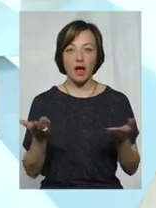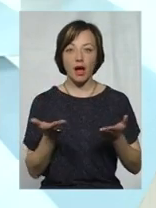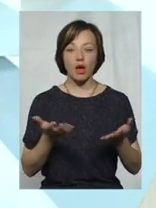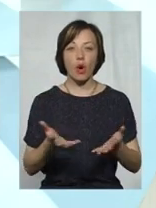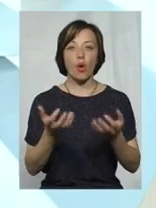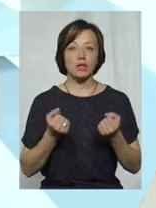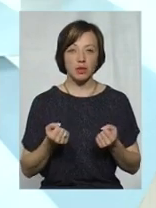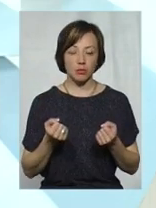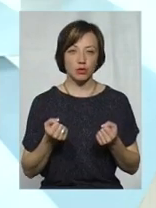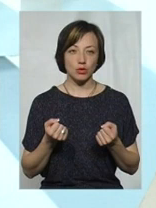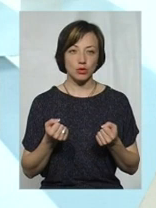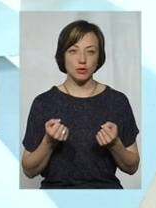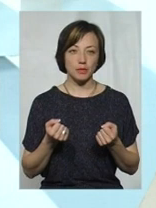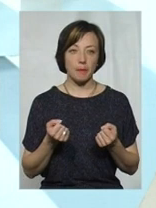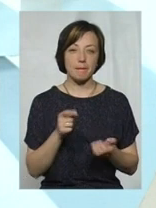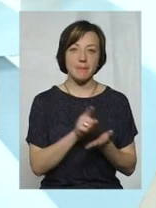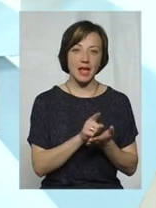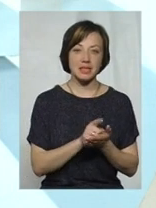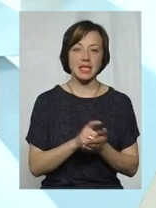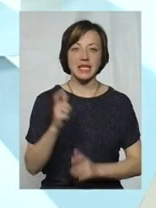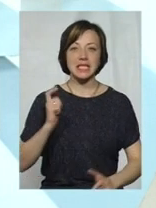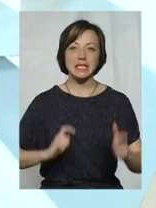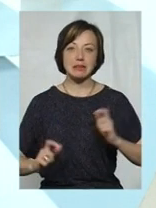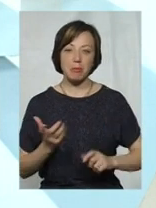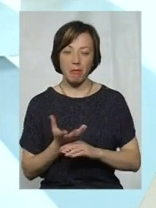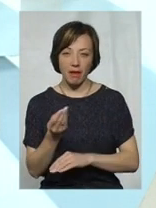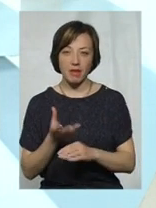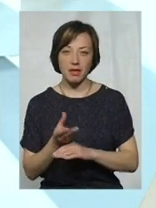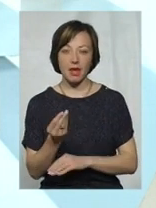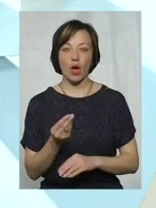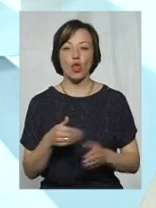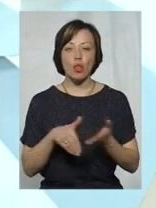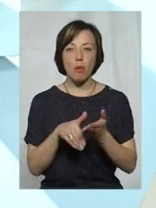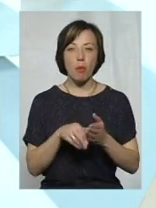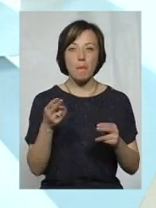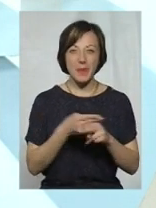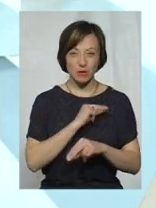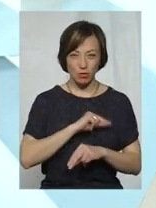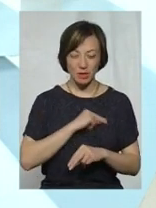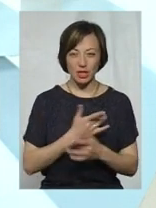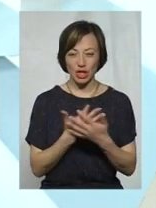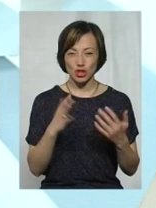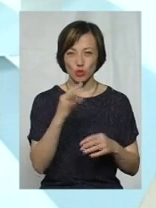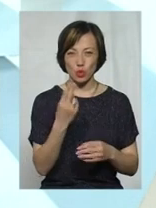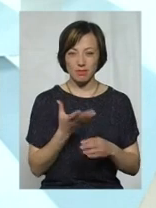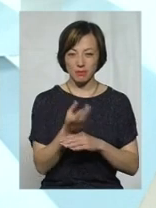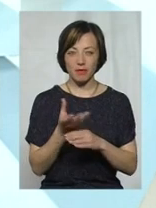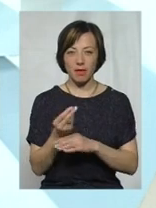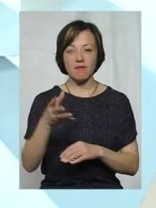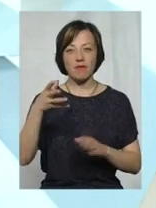отримають пенсії, стипендії, допомоги по безробіттю, інші соціальні виплати,